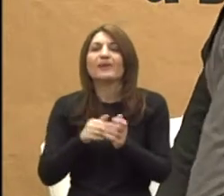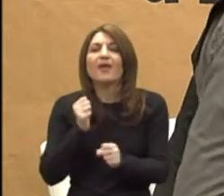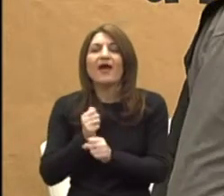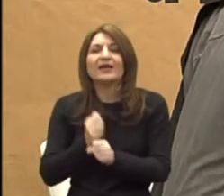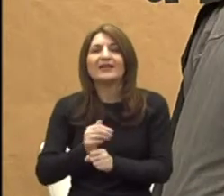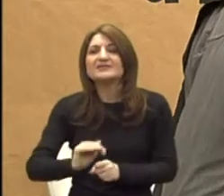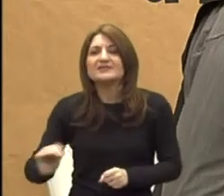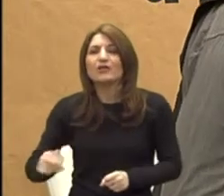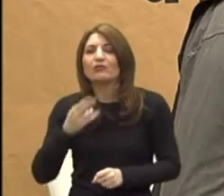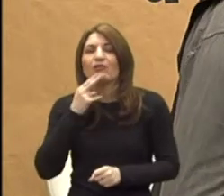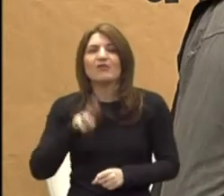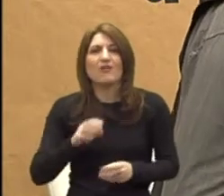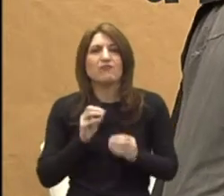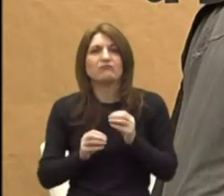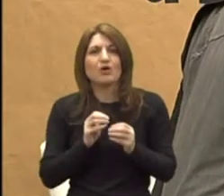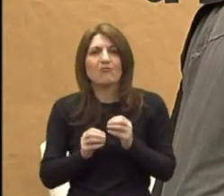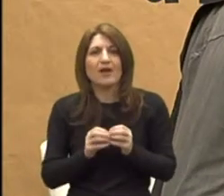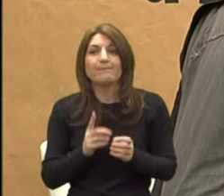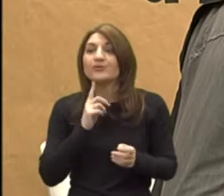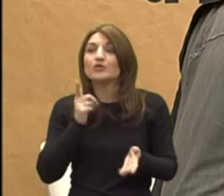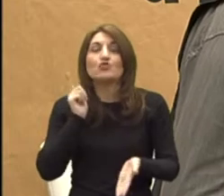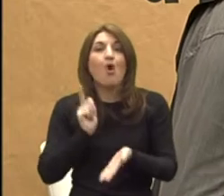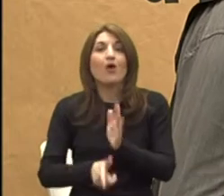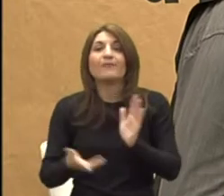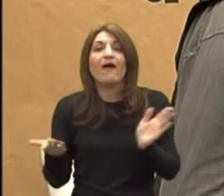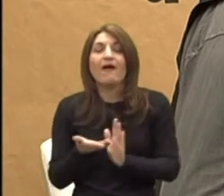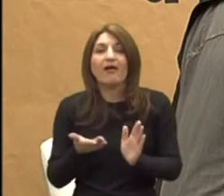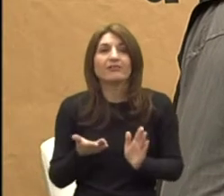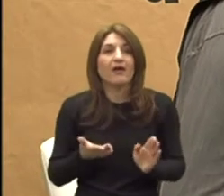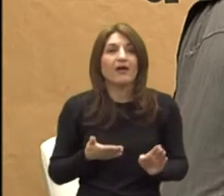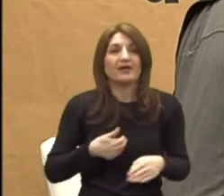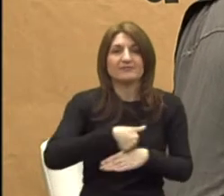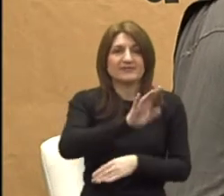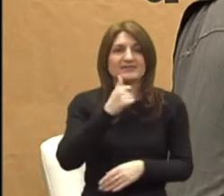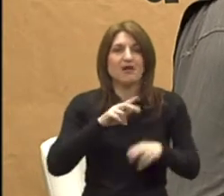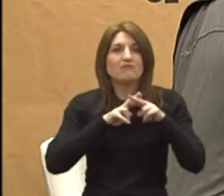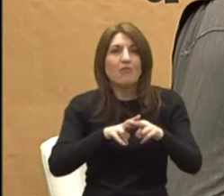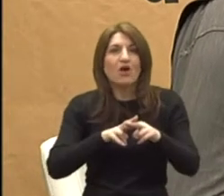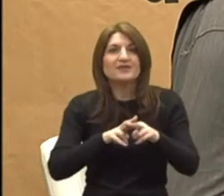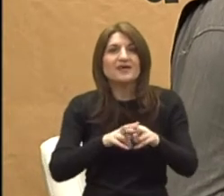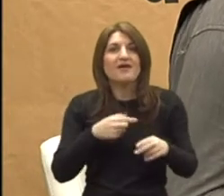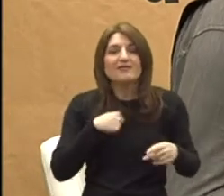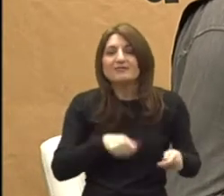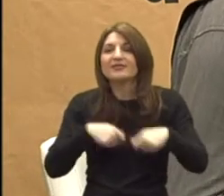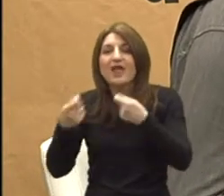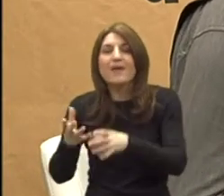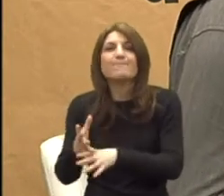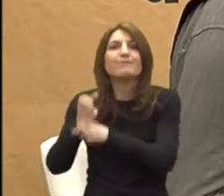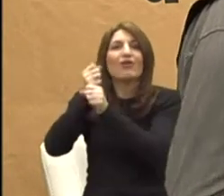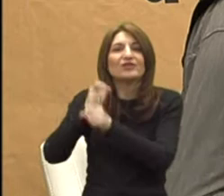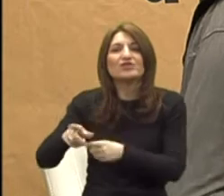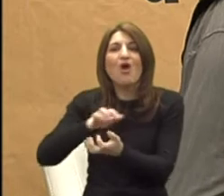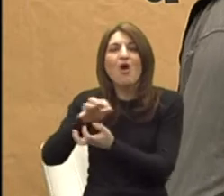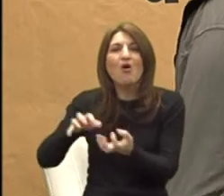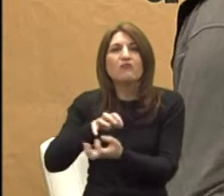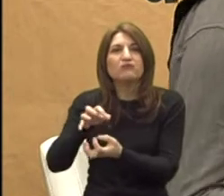odđe neuristične čimbenike, došao odmah nakon izlaska od bolnice. Kao podrška, kao podrška tad obitelji. Tad je